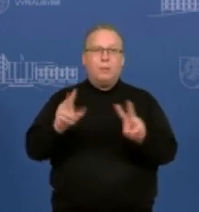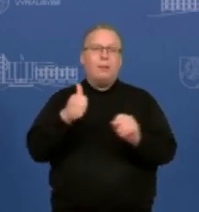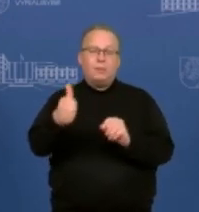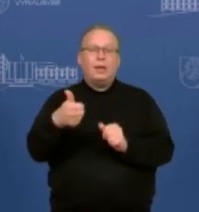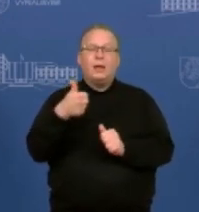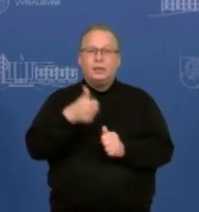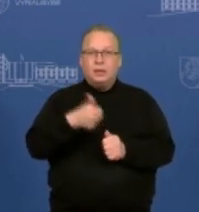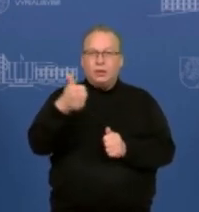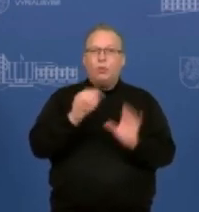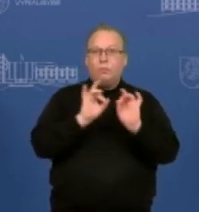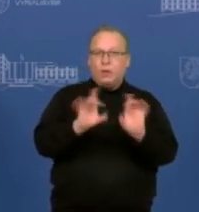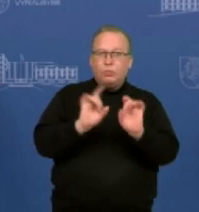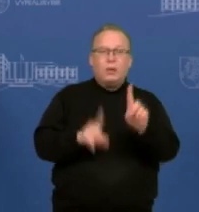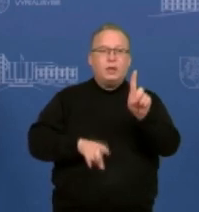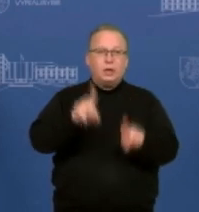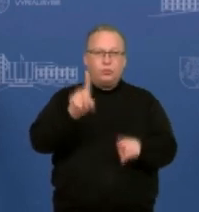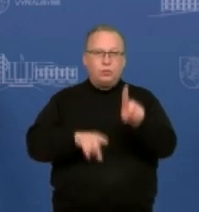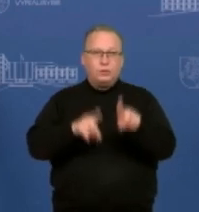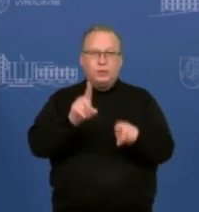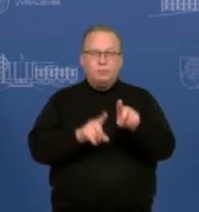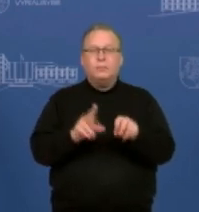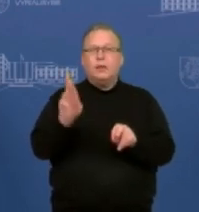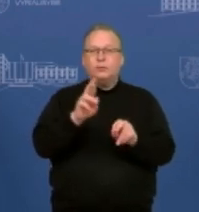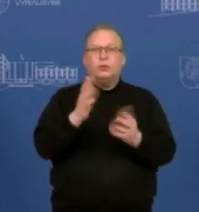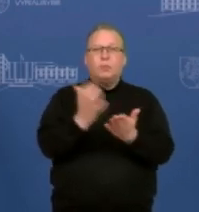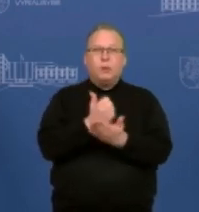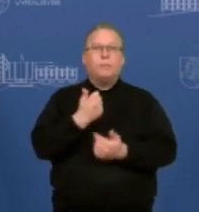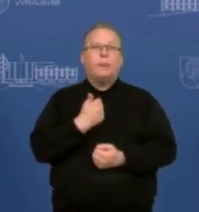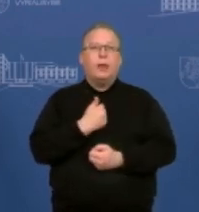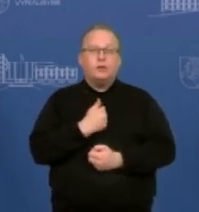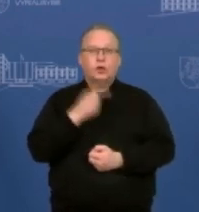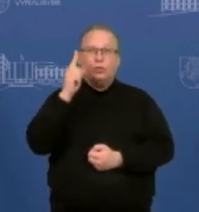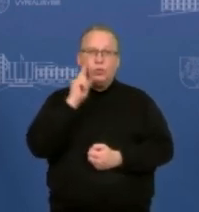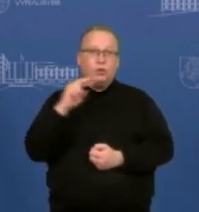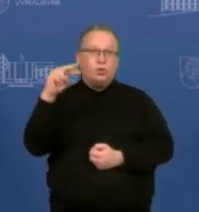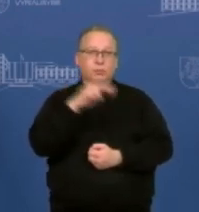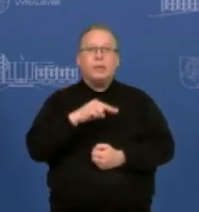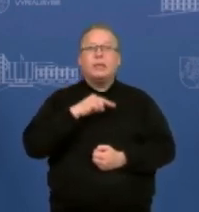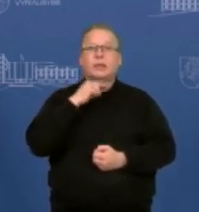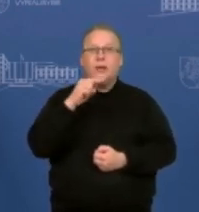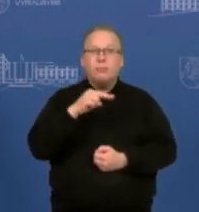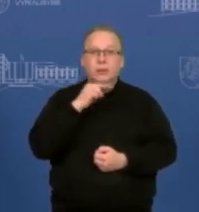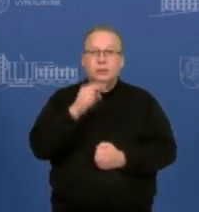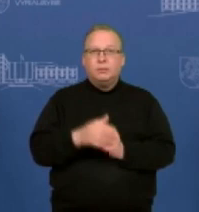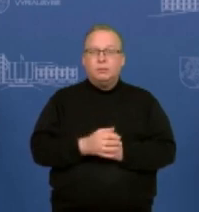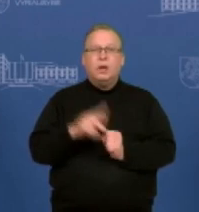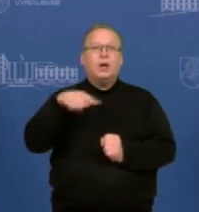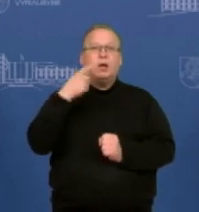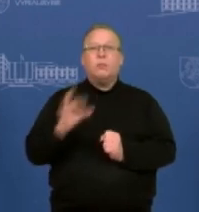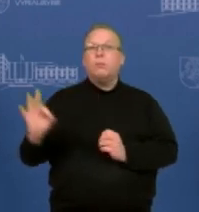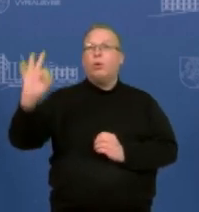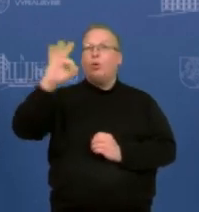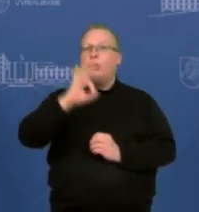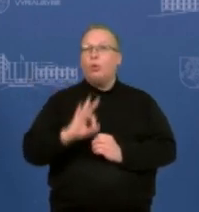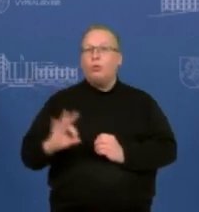bet yra aiškus elementai, kuriuose tas pastiprinimas suri būti. Ir aš atkreipšau dėmesiu darį tai, kad kalbam apie